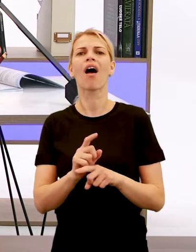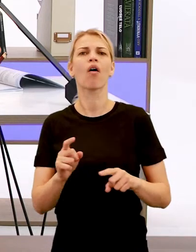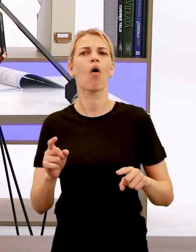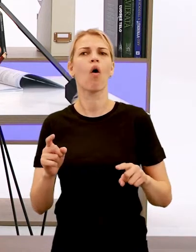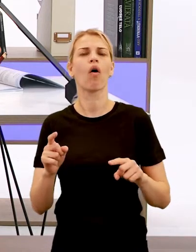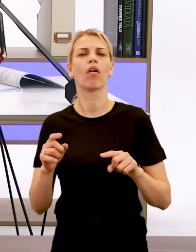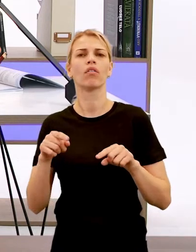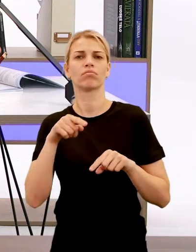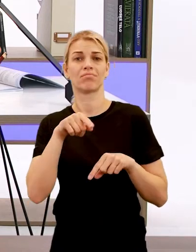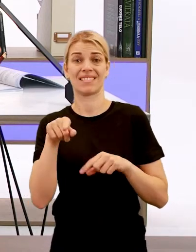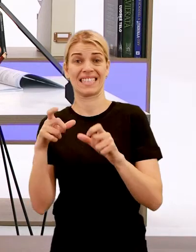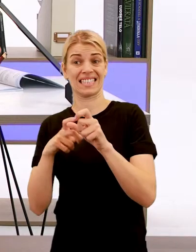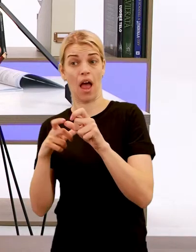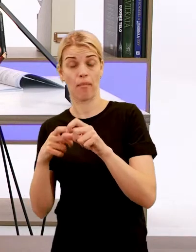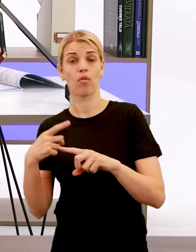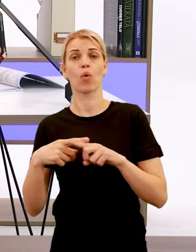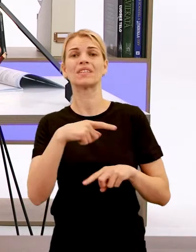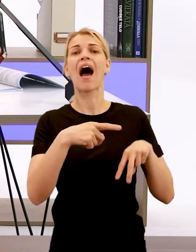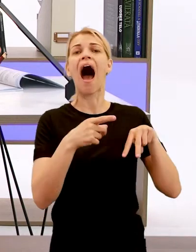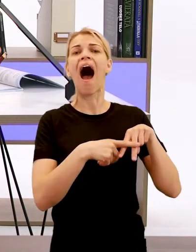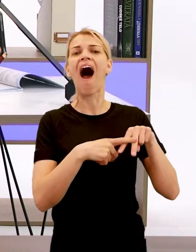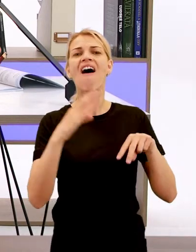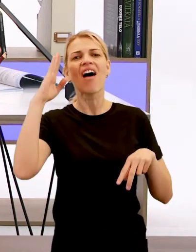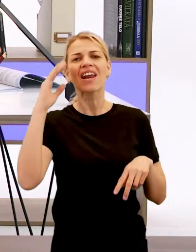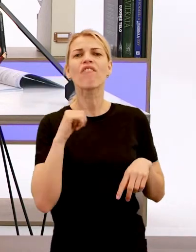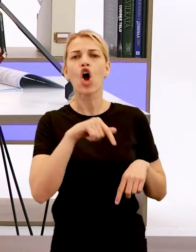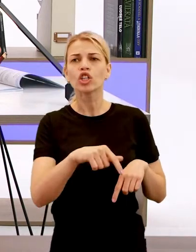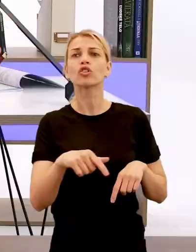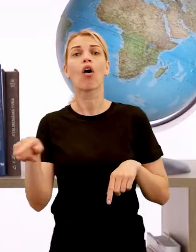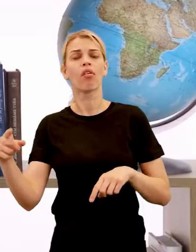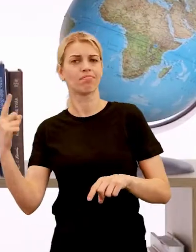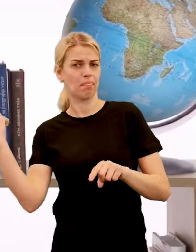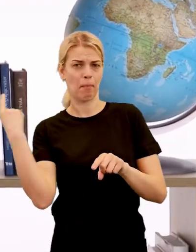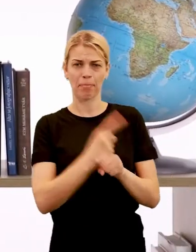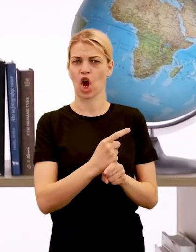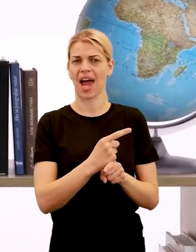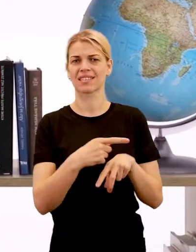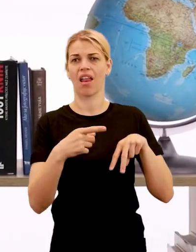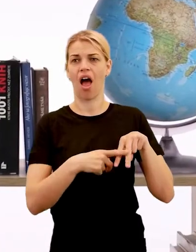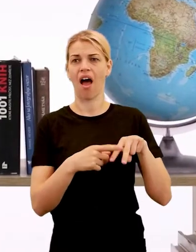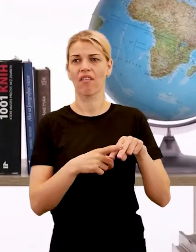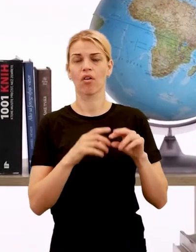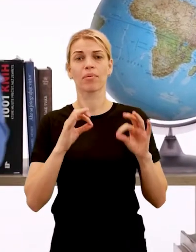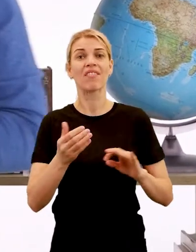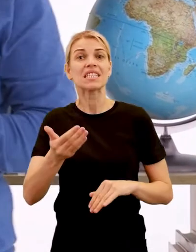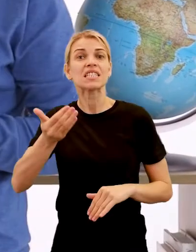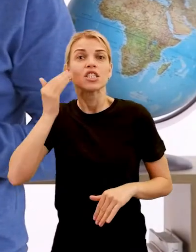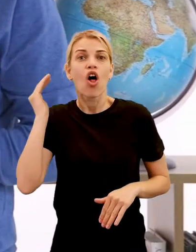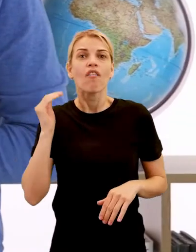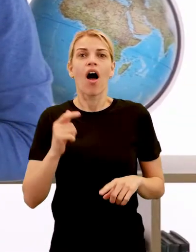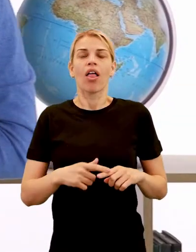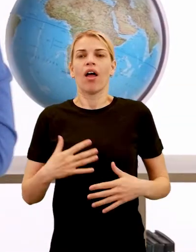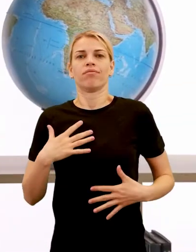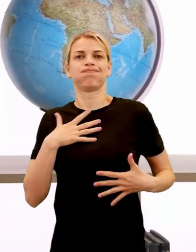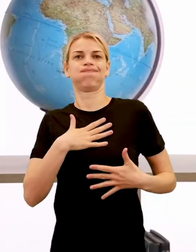Samom a Avarmi, keď Samo na čele toho slovanského vojska. Avarov porazil, čo samozrejme v Slovanov zbudilo obrovskú